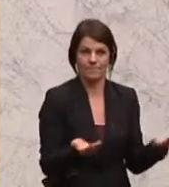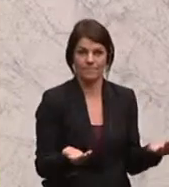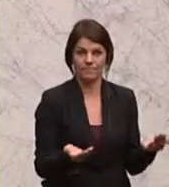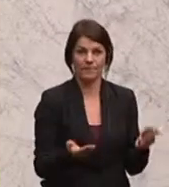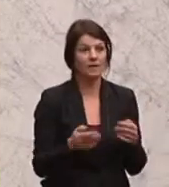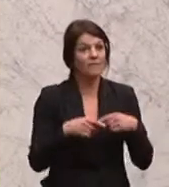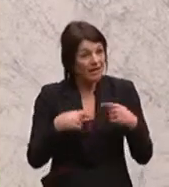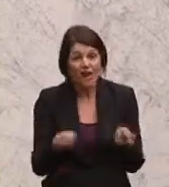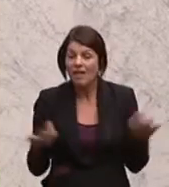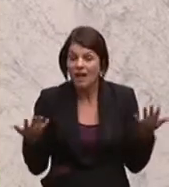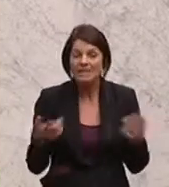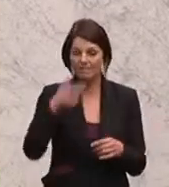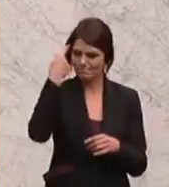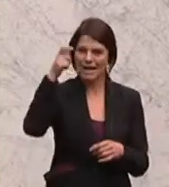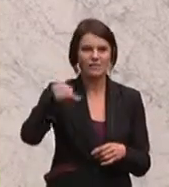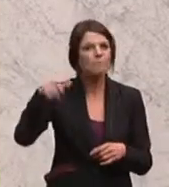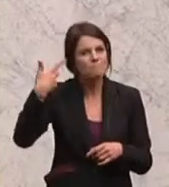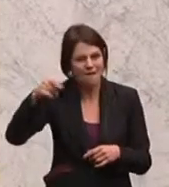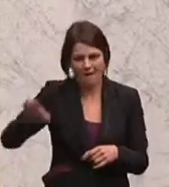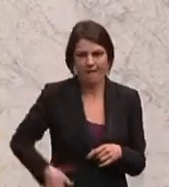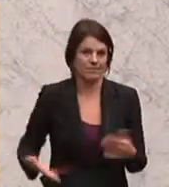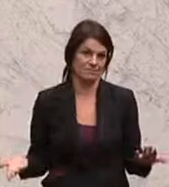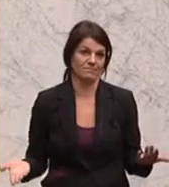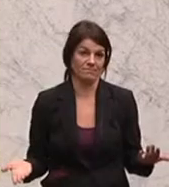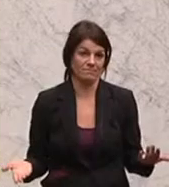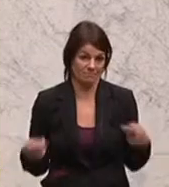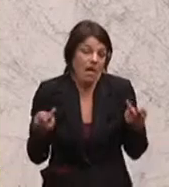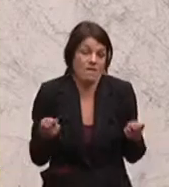Weil dann bleibt im Endeffekt den Menschen wieder mehr Geld in der Tasche.